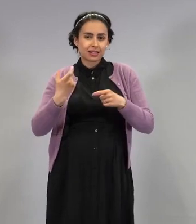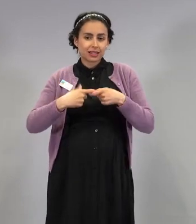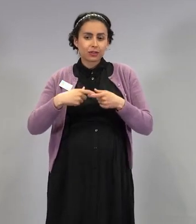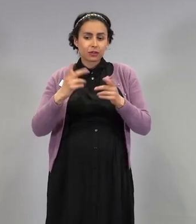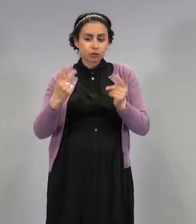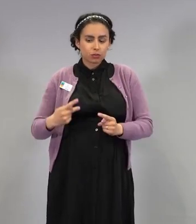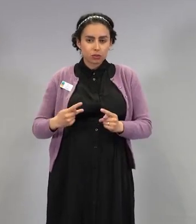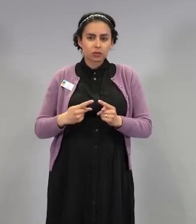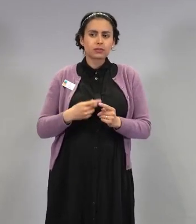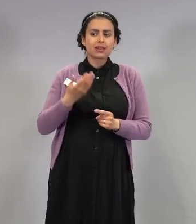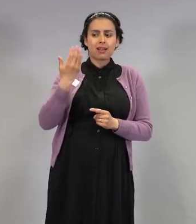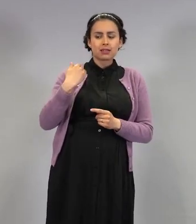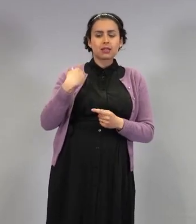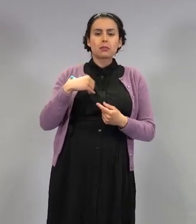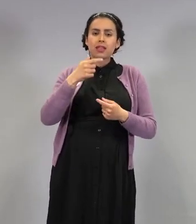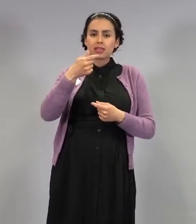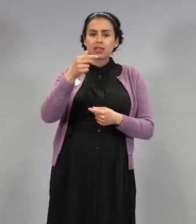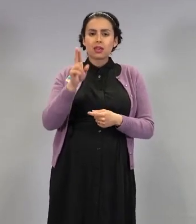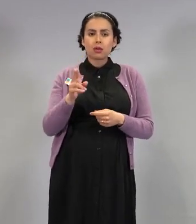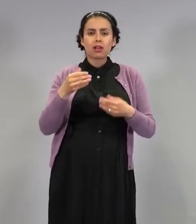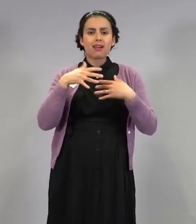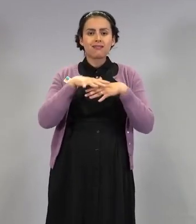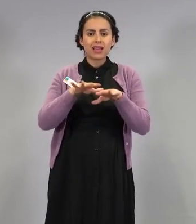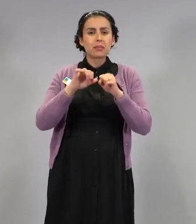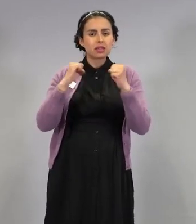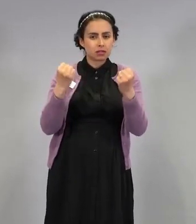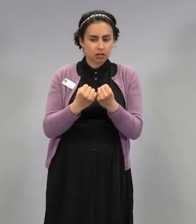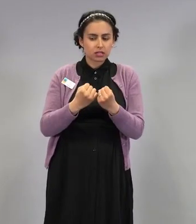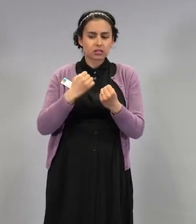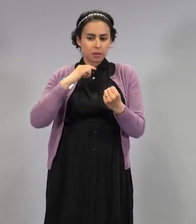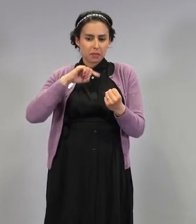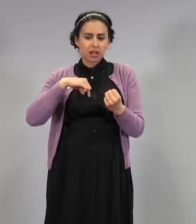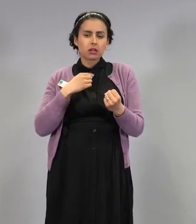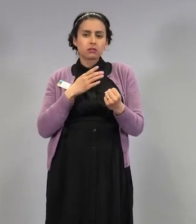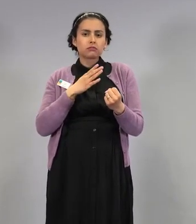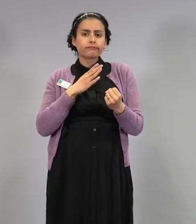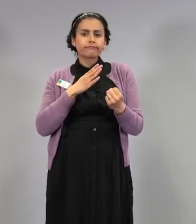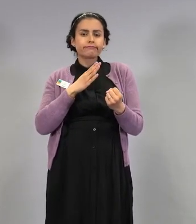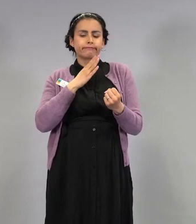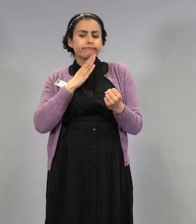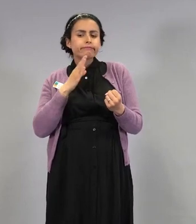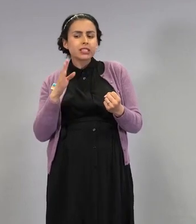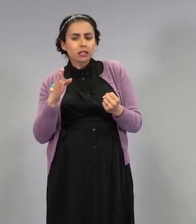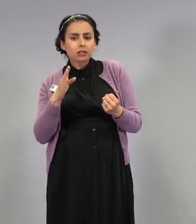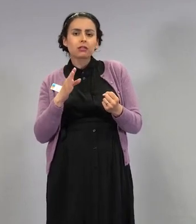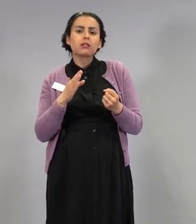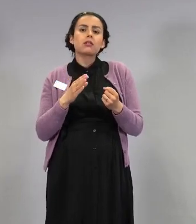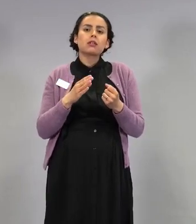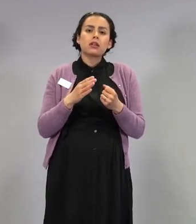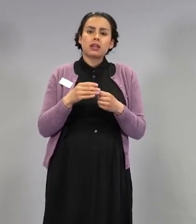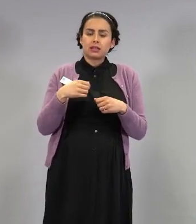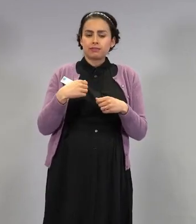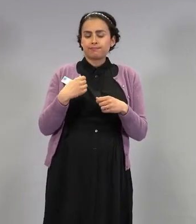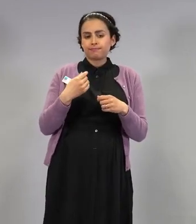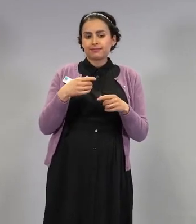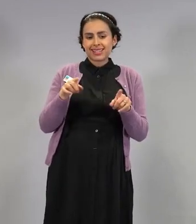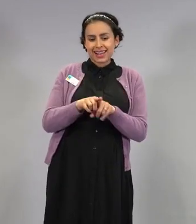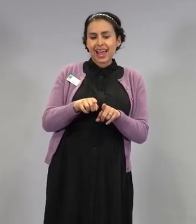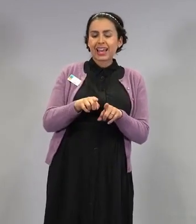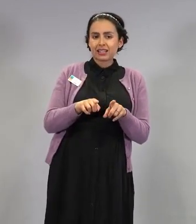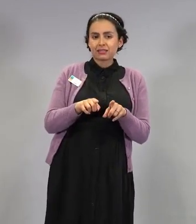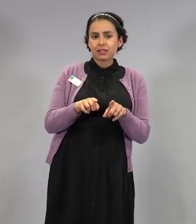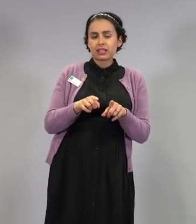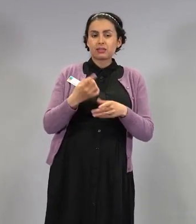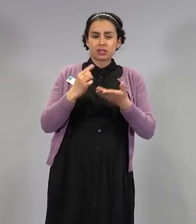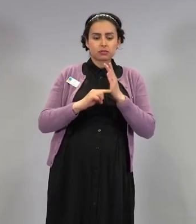webinaarissa viittasimme siihen, että olisi tehty päätös niiden riskiryhmälaisten lähipiirien rokottamisesta, jotka eivät voi itse saada